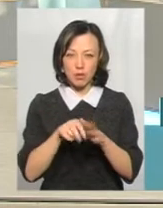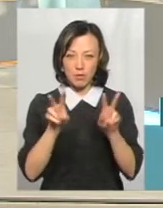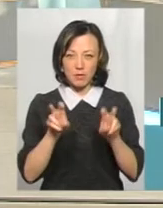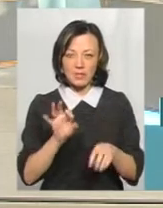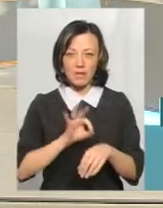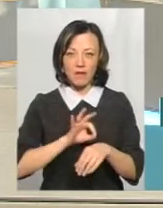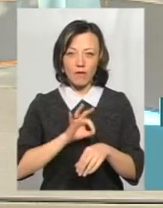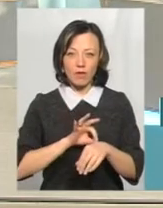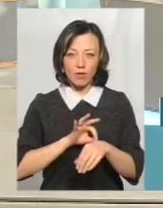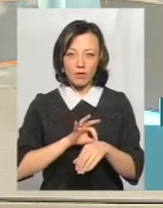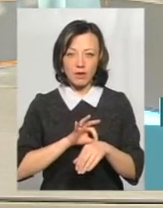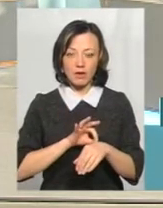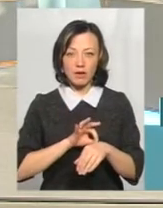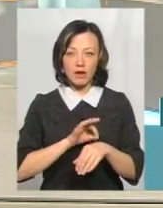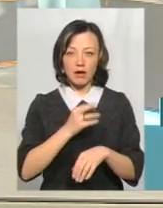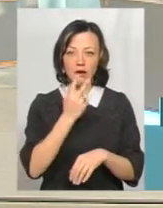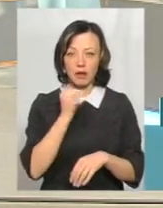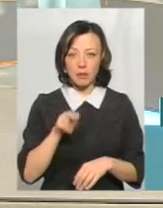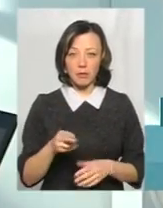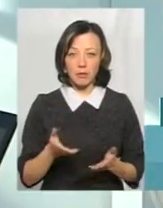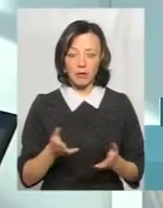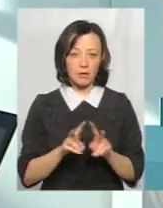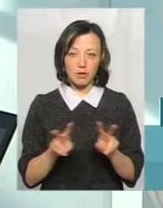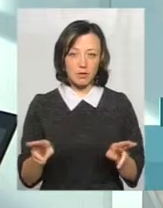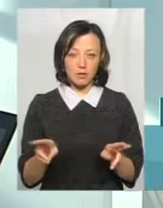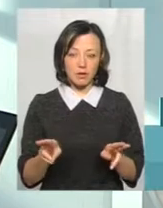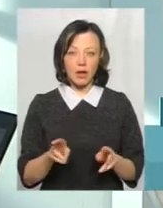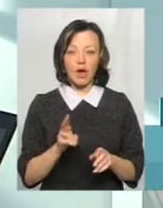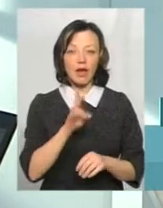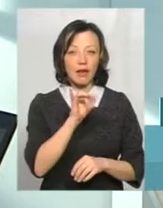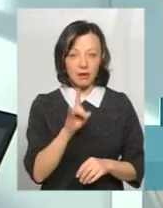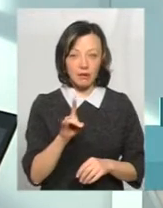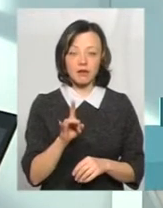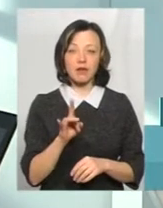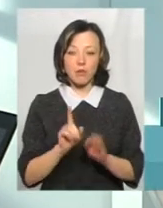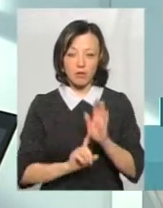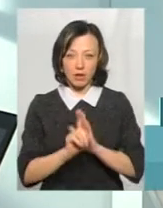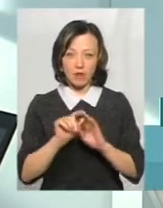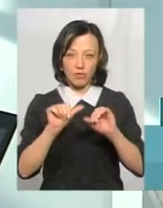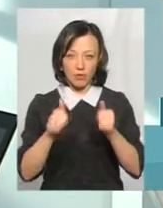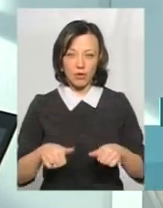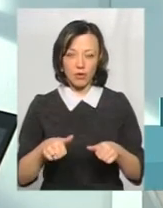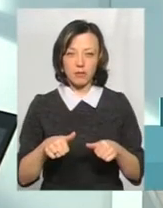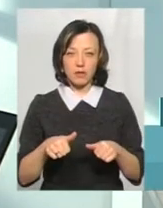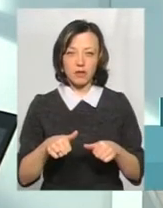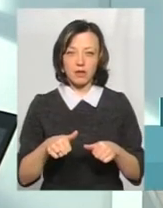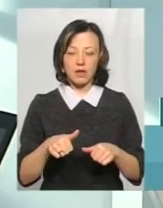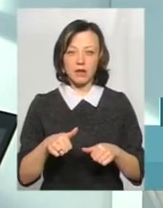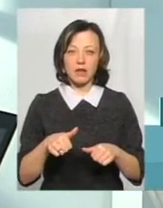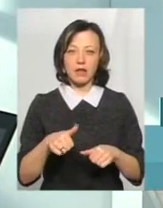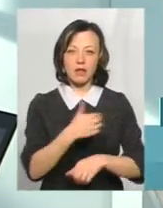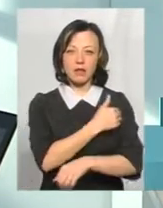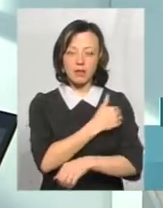захворюванням на грип. Тобто для кору теж є початок виглядів гіпертермії,